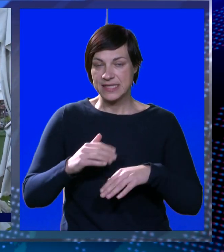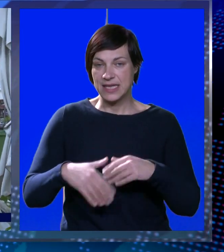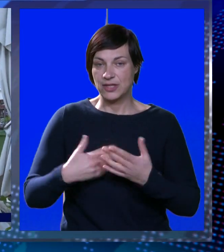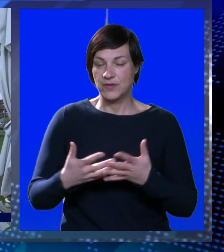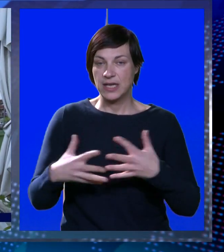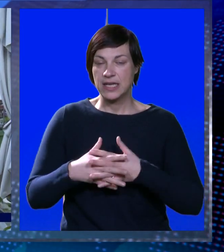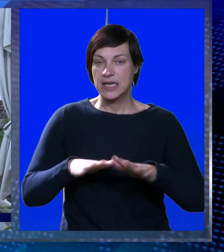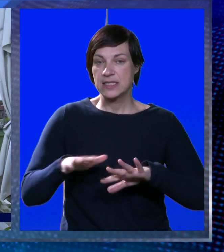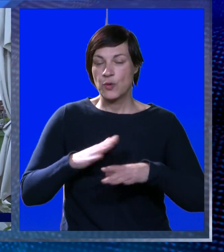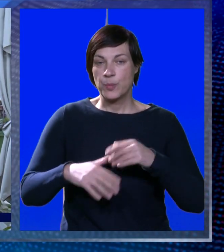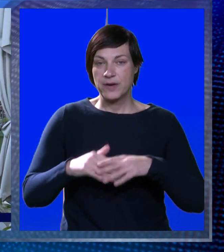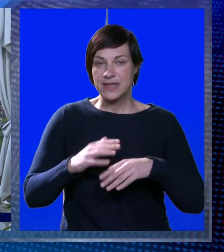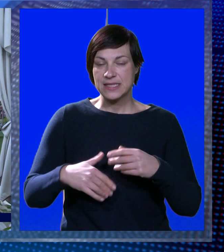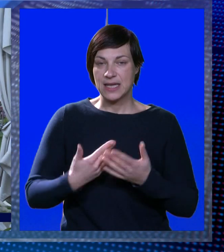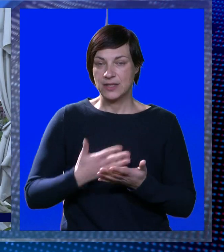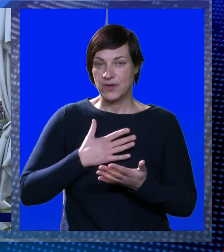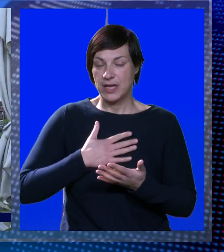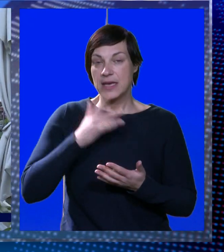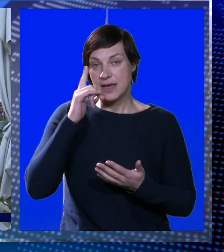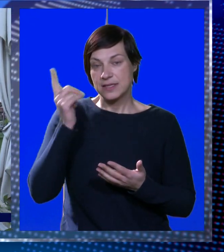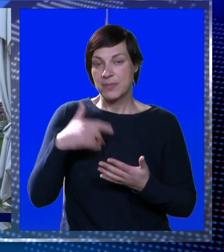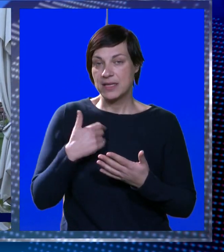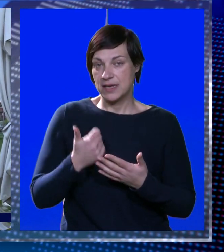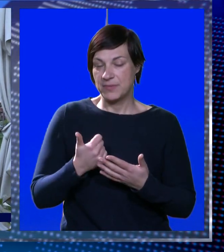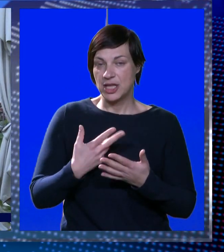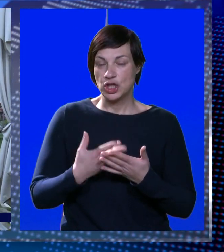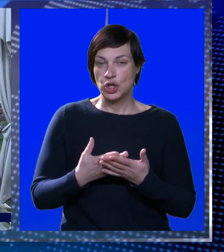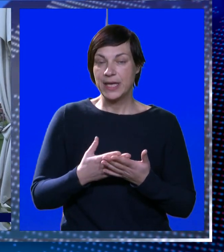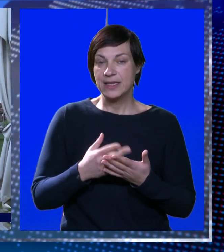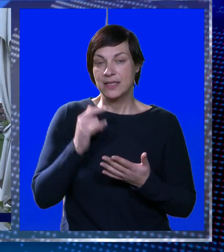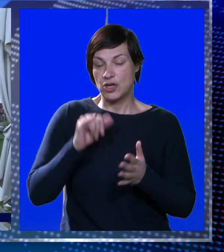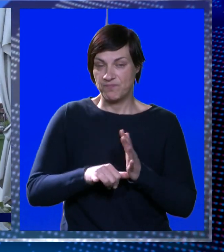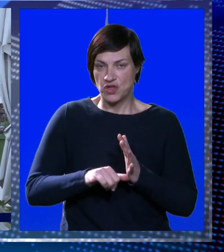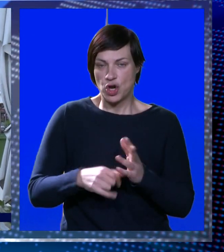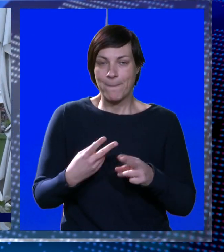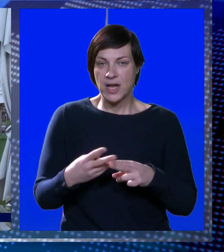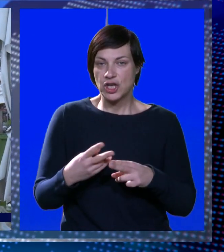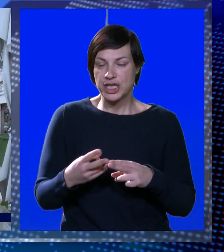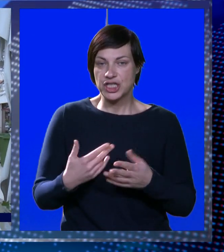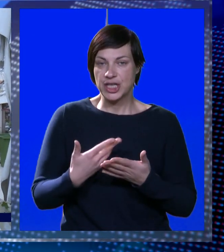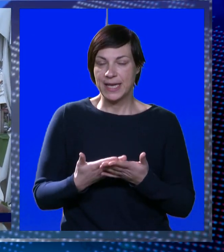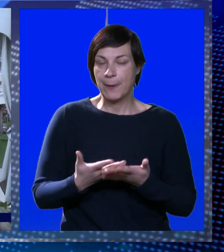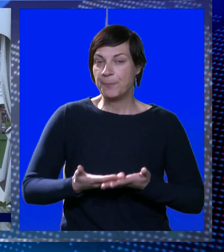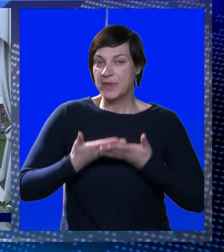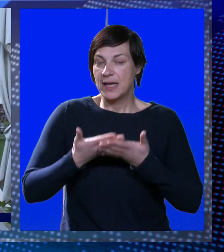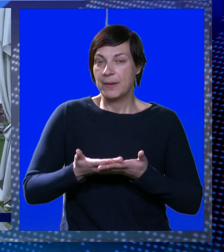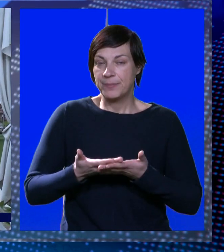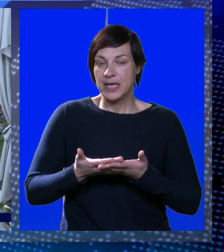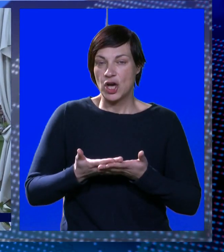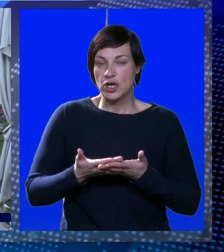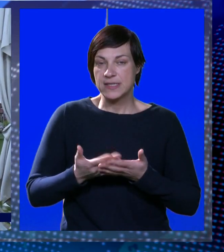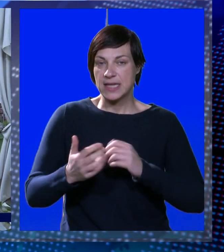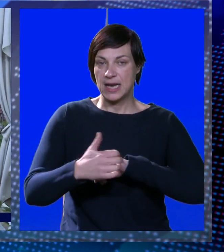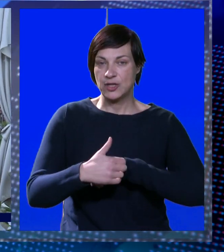zadovoljni i gradska uprava zadovoljna. I ja smatram da je to jedino logično rješenje da bi opstala